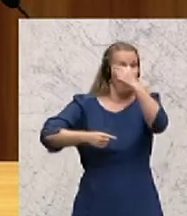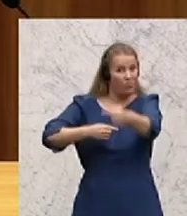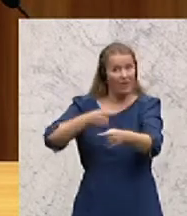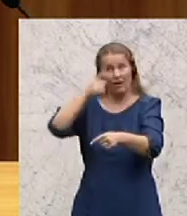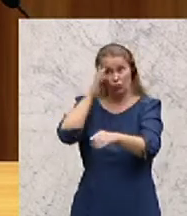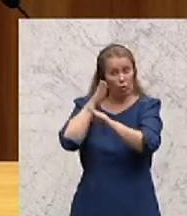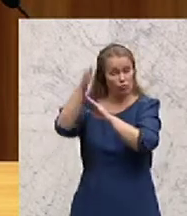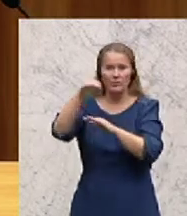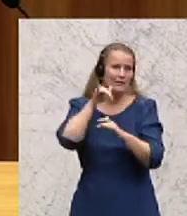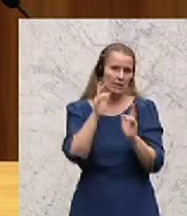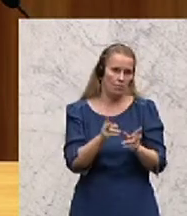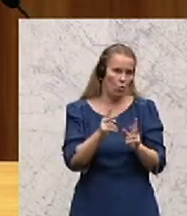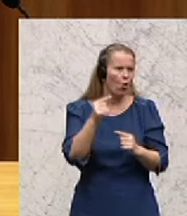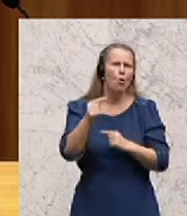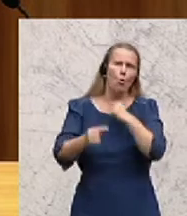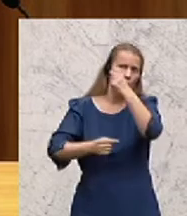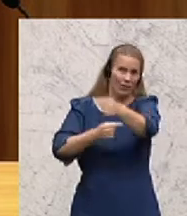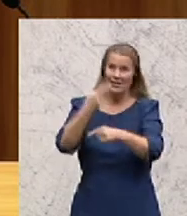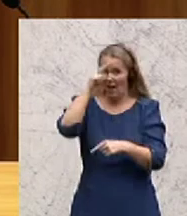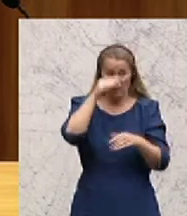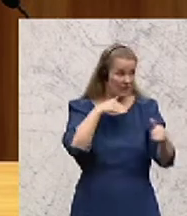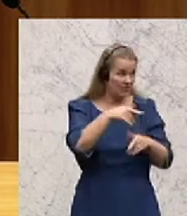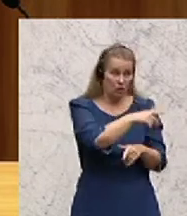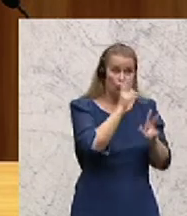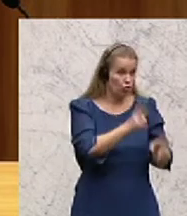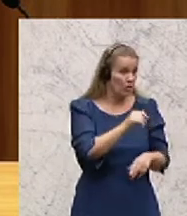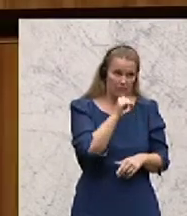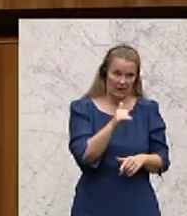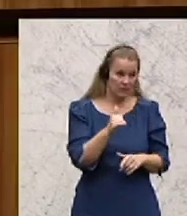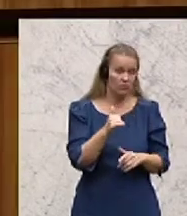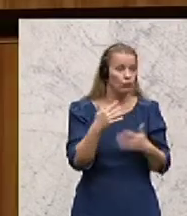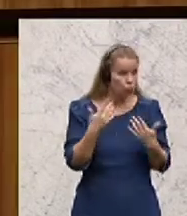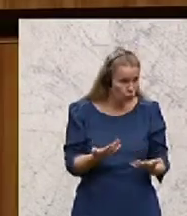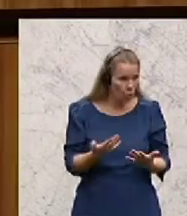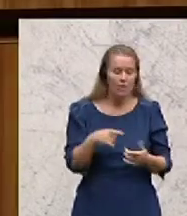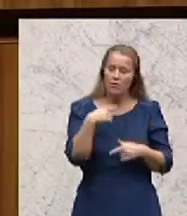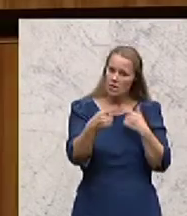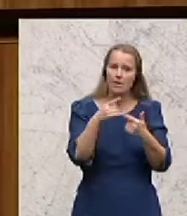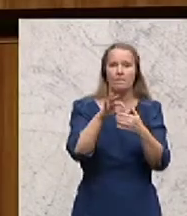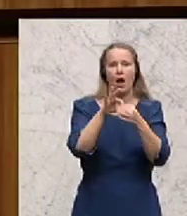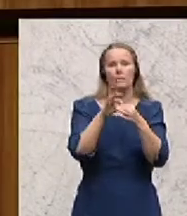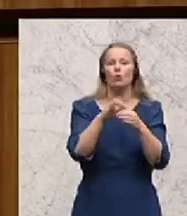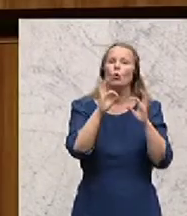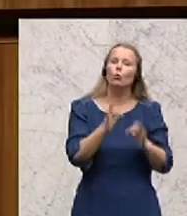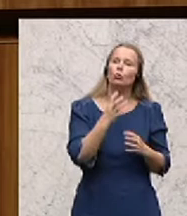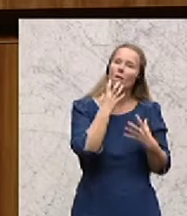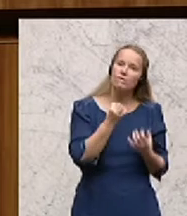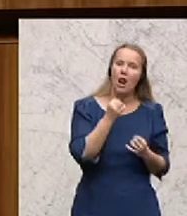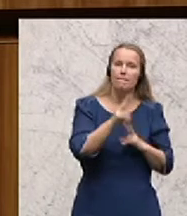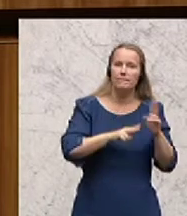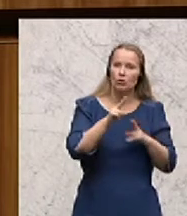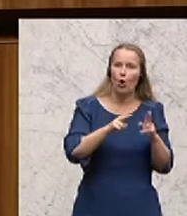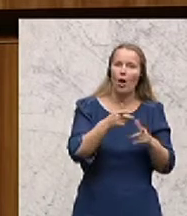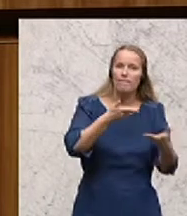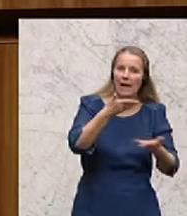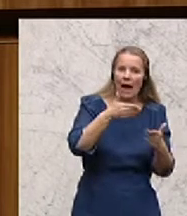möglich, weil umgekehrt, und Herr Minister, Sie haben da nicht recht, das ist nicht gang und gäbe, und das hängt immer wieder ab vom Goodwill des Betreuers und